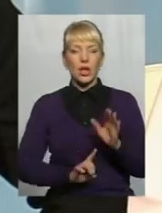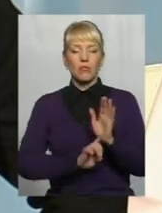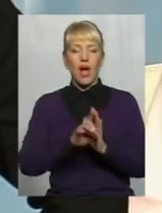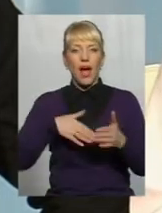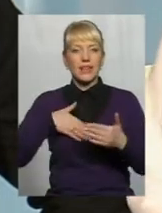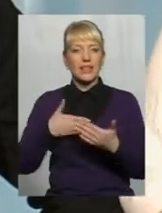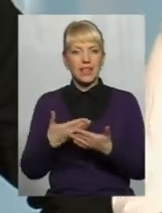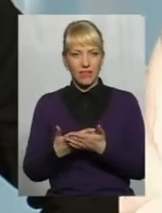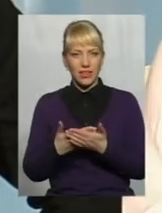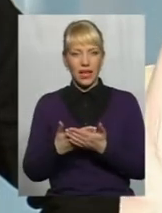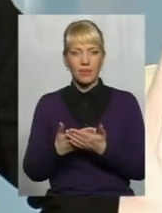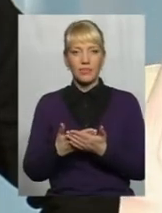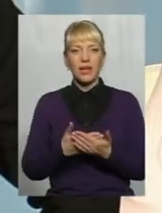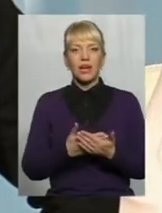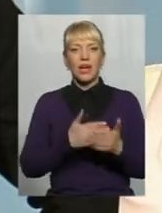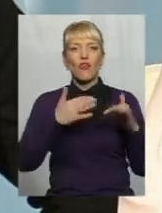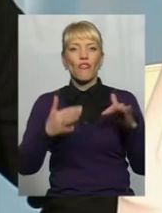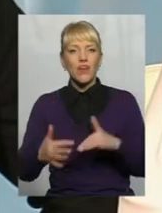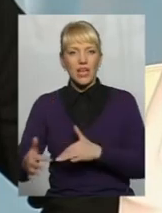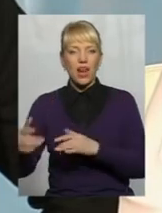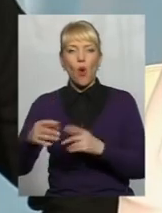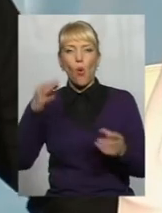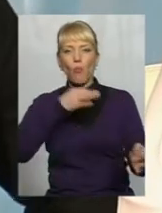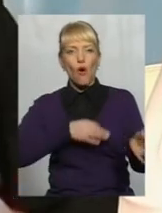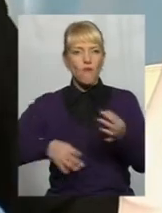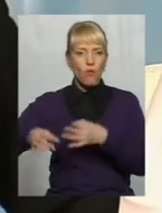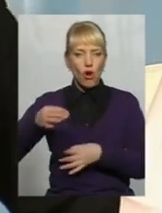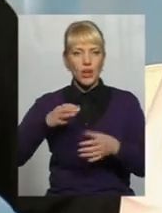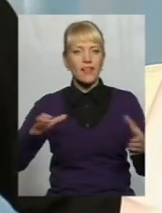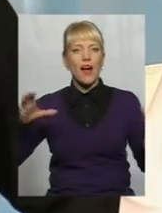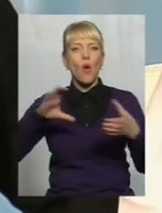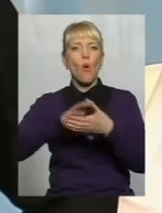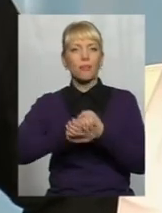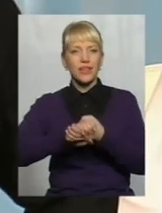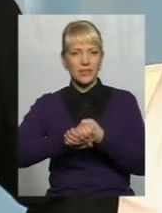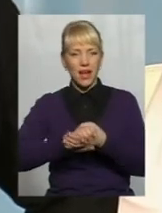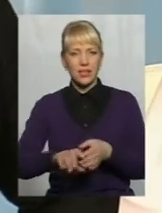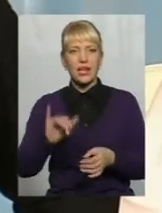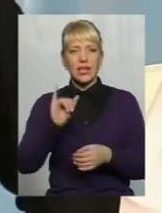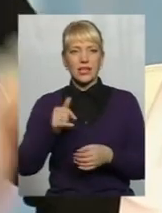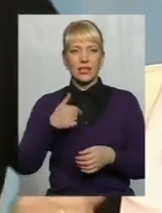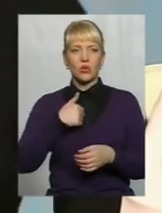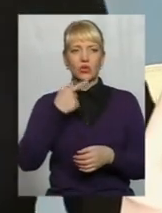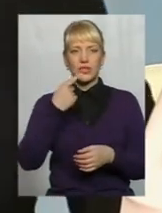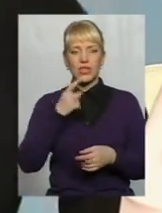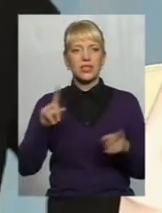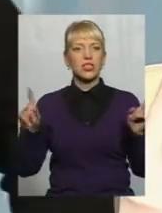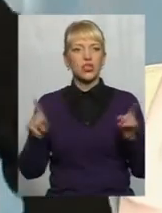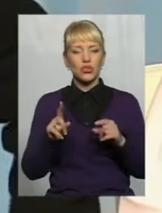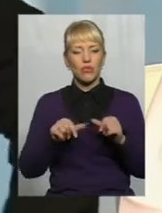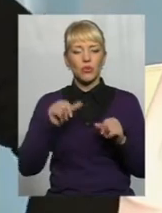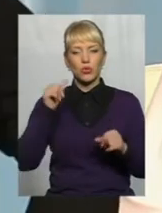активна хвиля цього обговорення, об'єднання Ну, я хочу сказати, що ще нам в минулому році завадили трішки